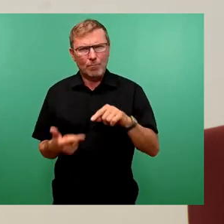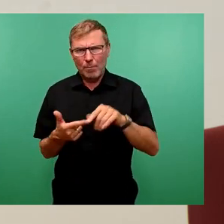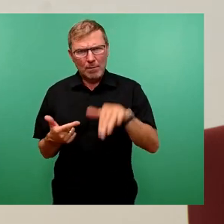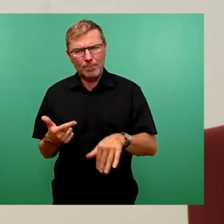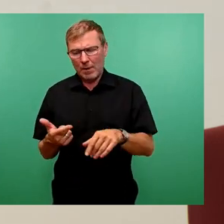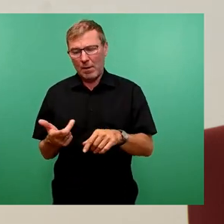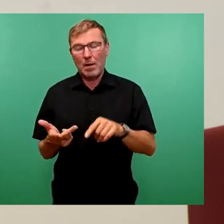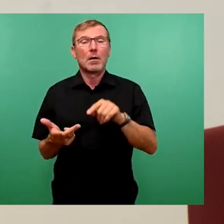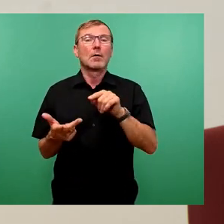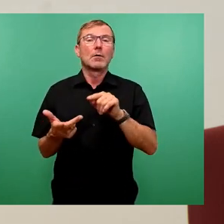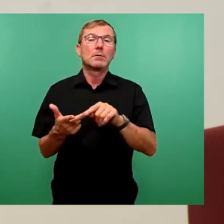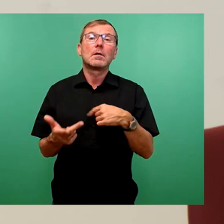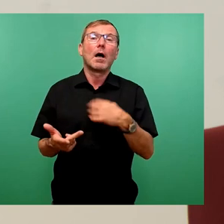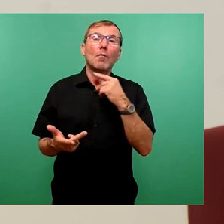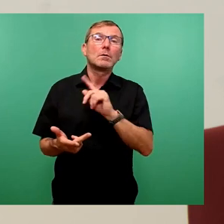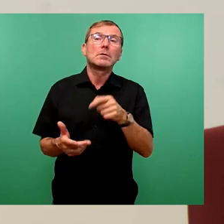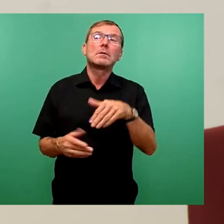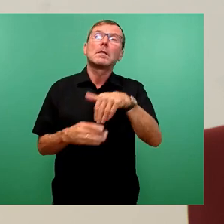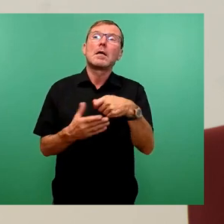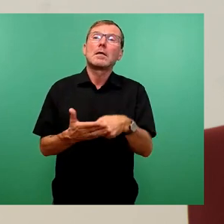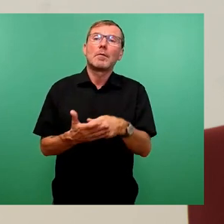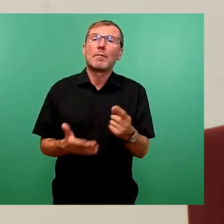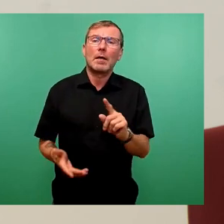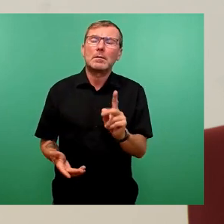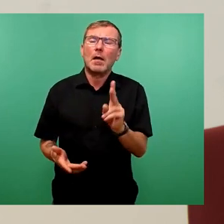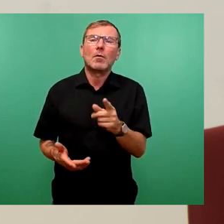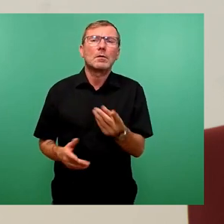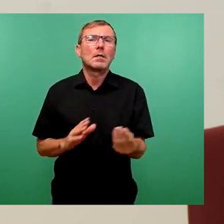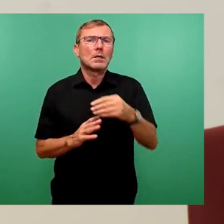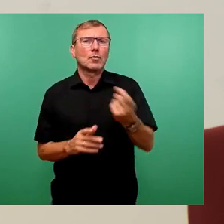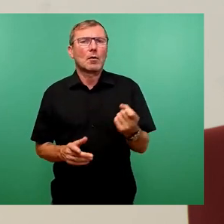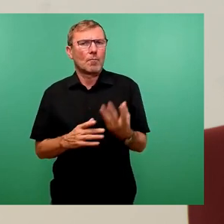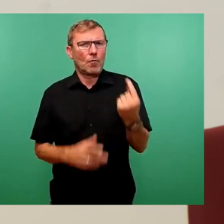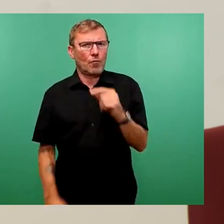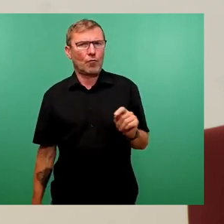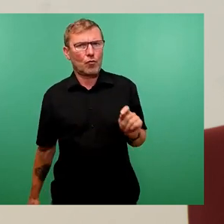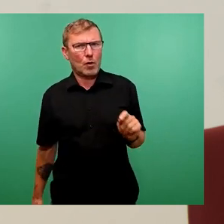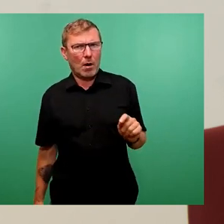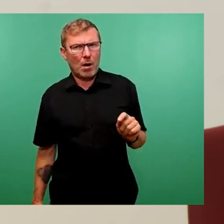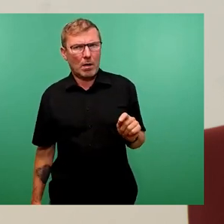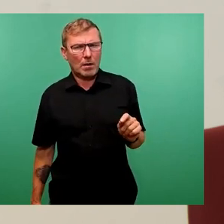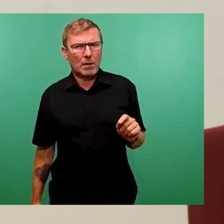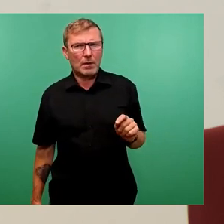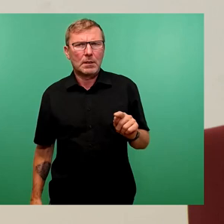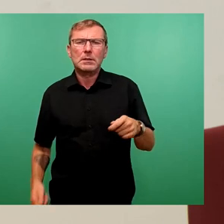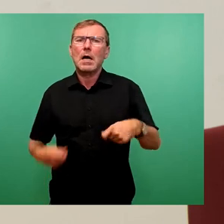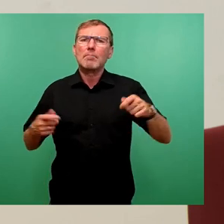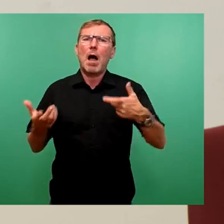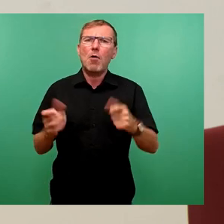das gar nicht jetzt bewerten hier inhaltlich, ist natürlich dazugekommen im Frühjahr, dass sich der Bauausschuss